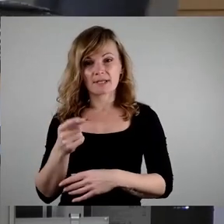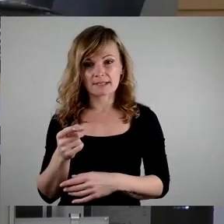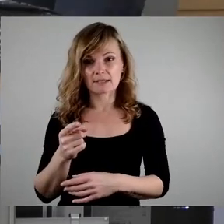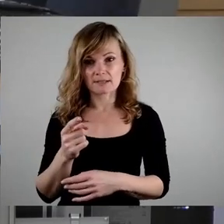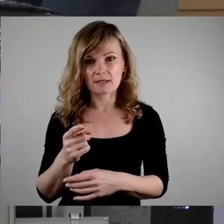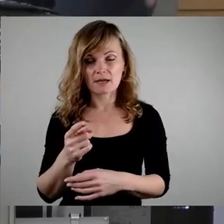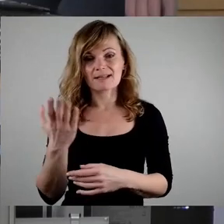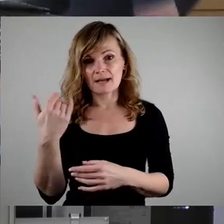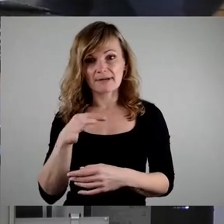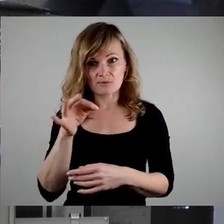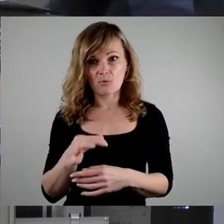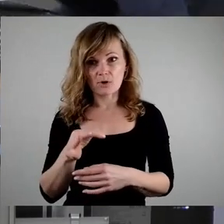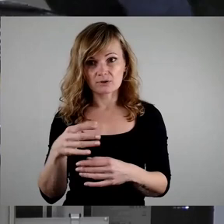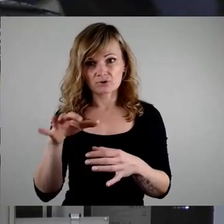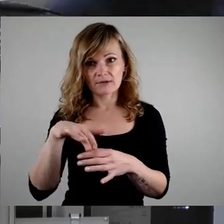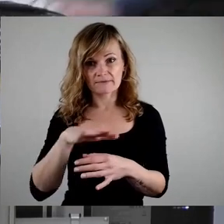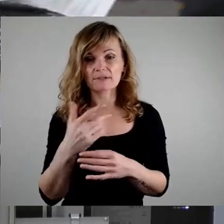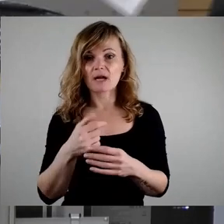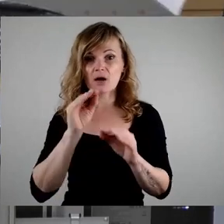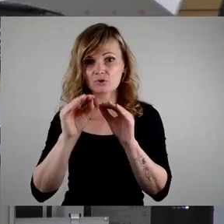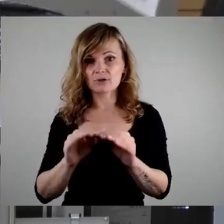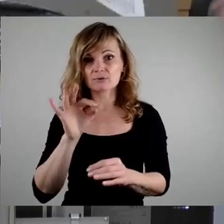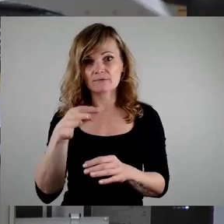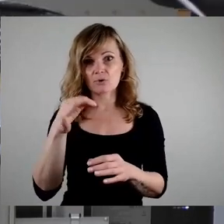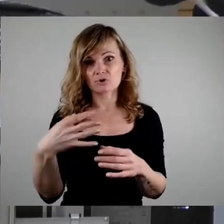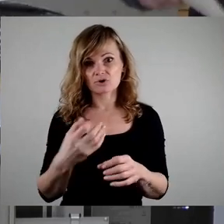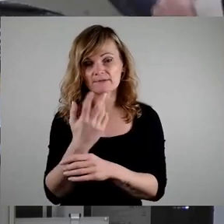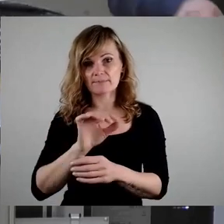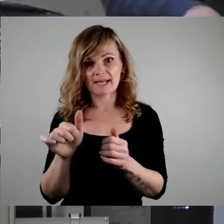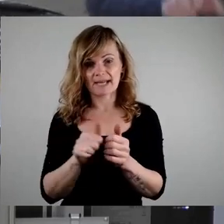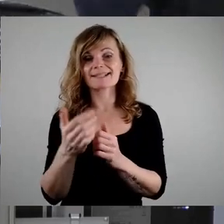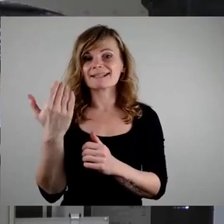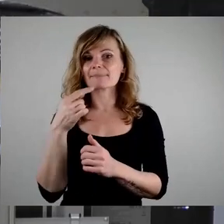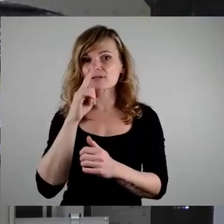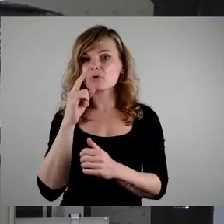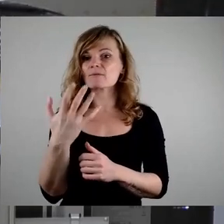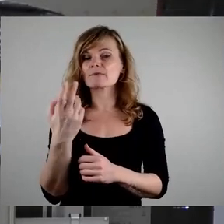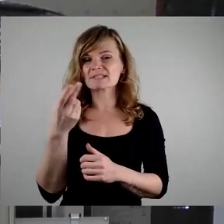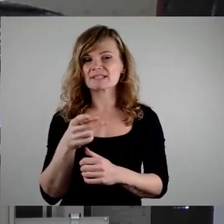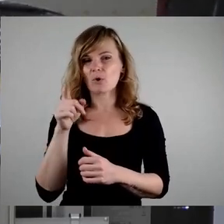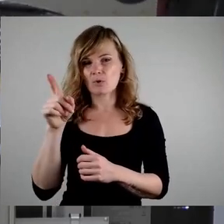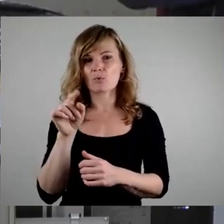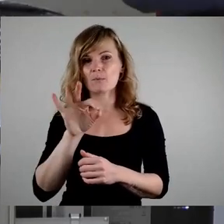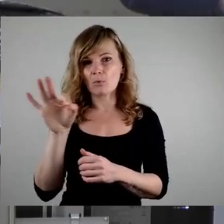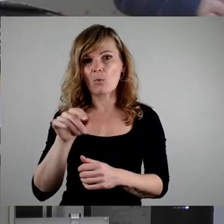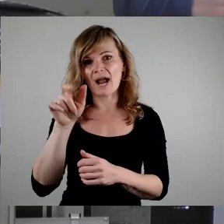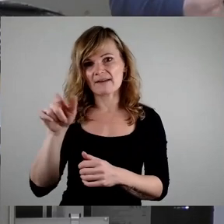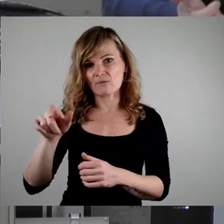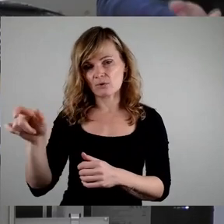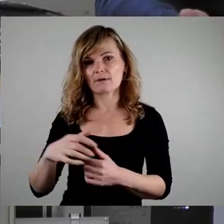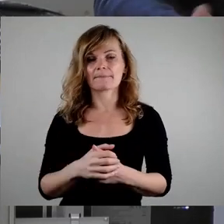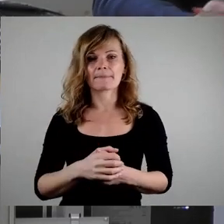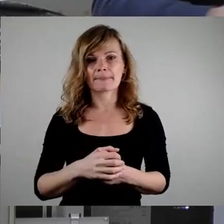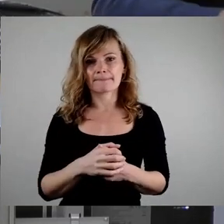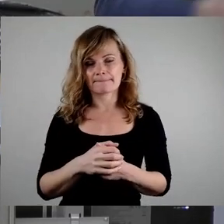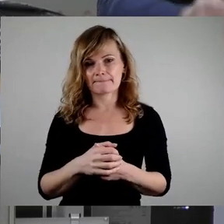Ortschaften als Ausstattung für die Ortschaftsräte da ist. Da sind es nämlich 50 Euro pro Einwohner. So, und das ist